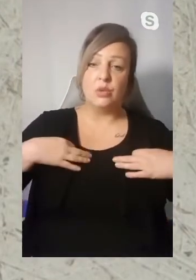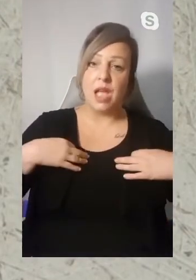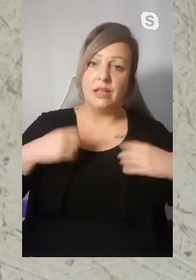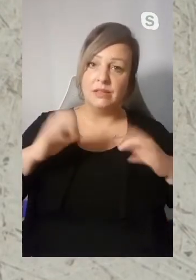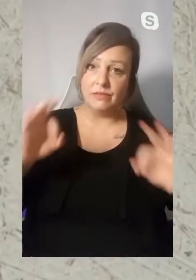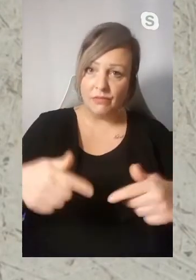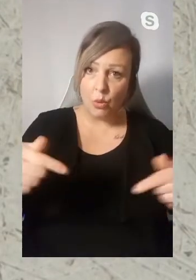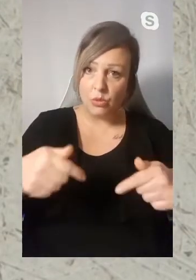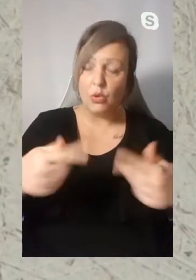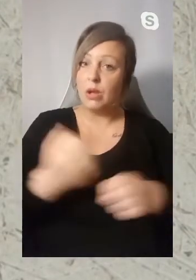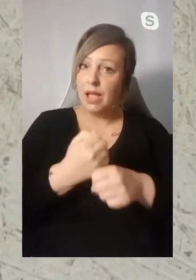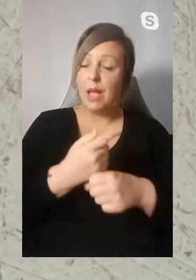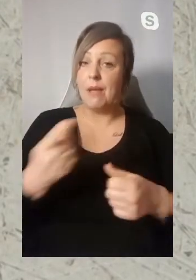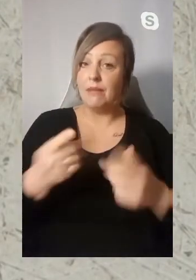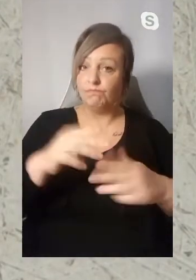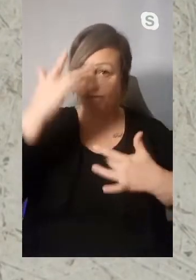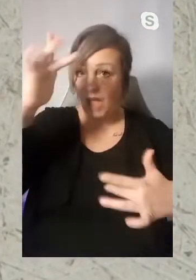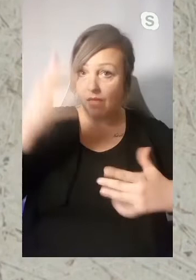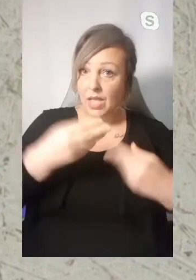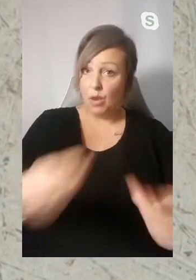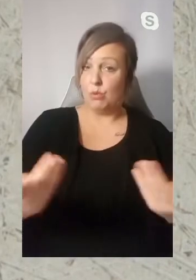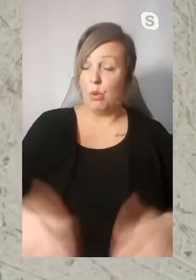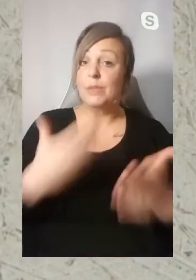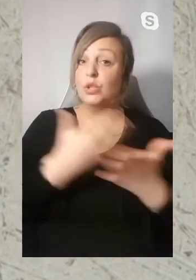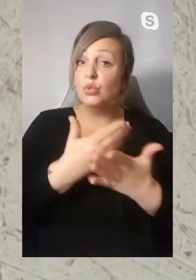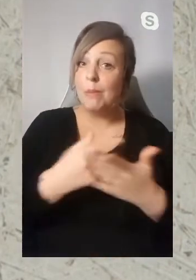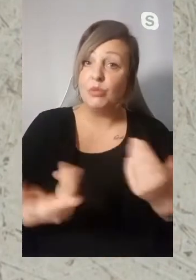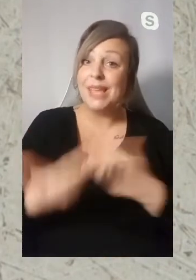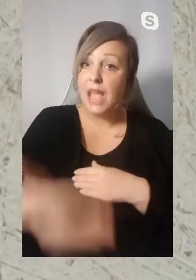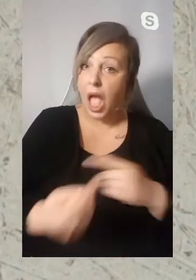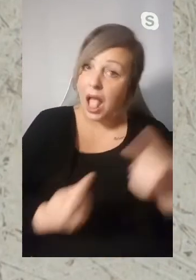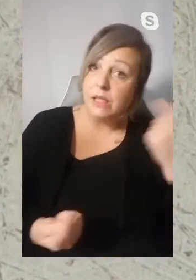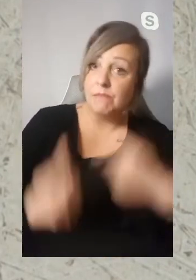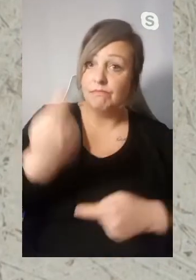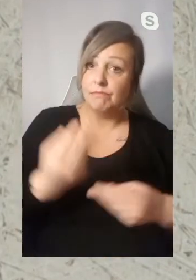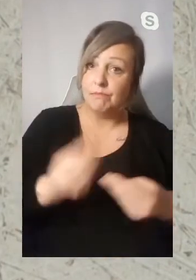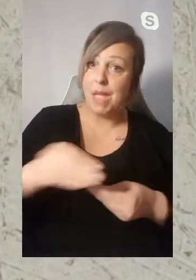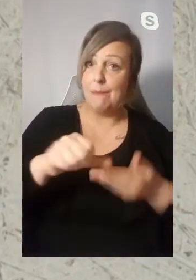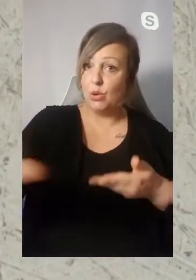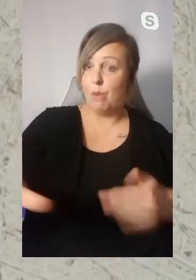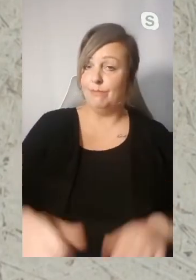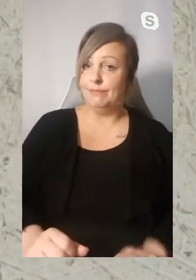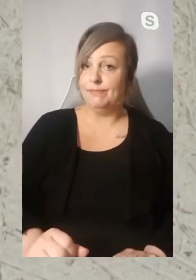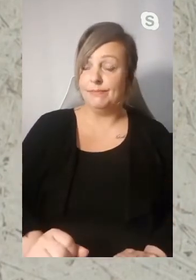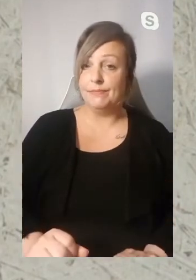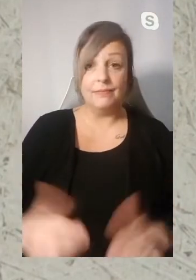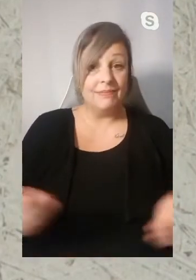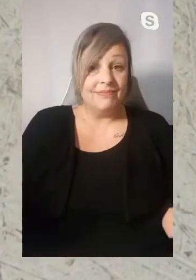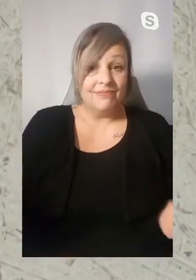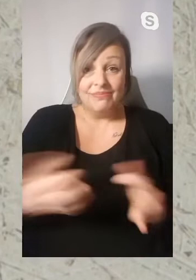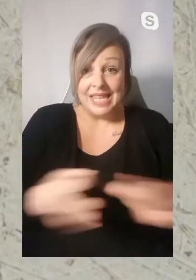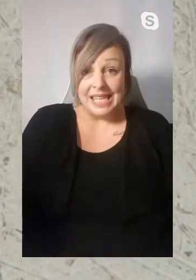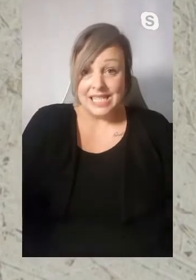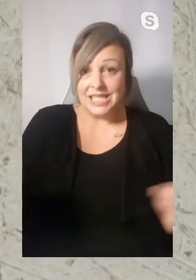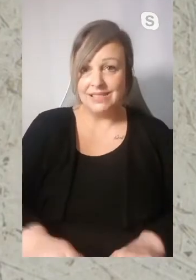Gesundheitsfürsorge tätig sind, dass die auch eine entsprechende Anerkennung zum Beispiel über höhere Gehälter erfahren sollen. Nicht mit